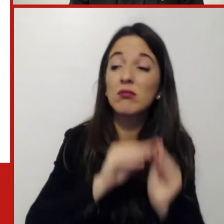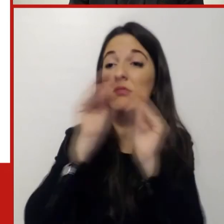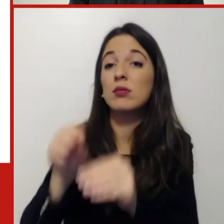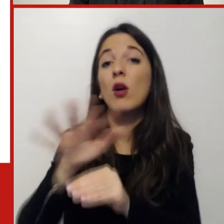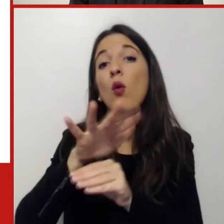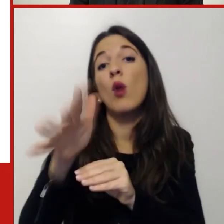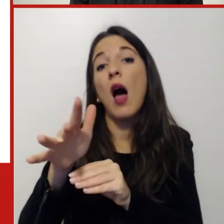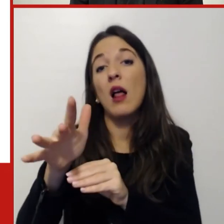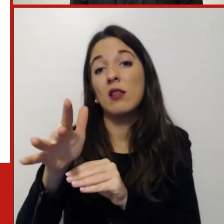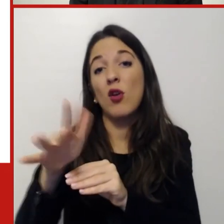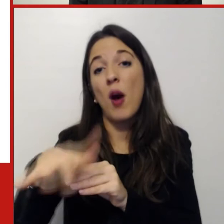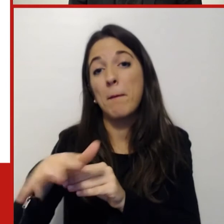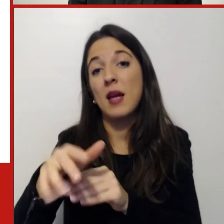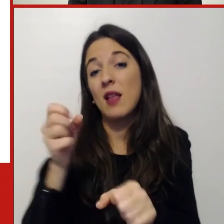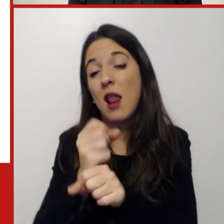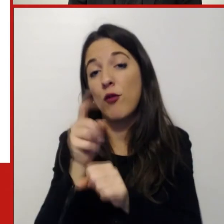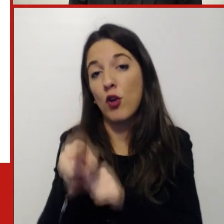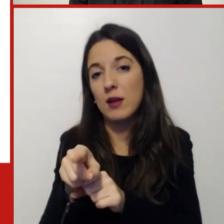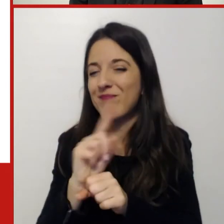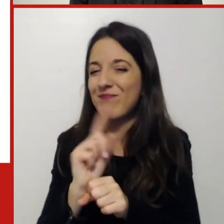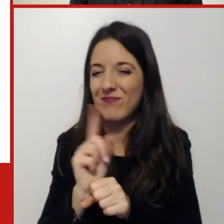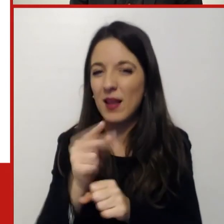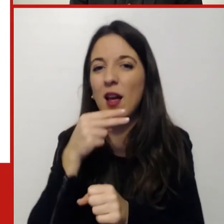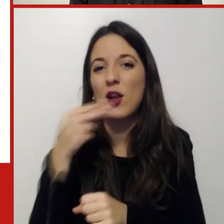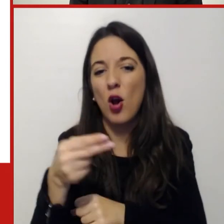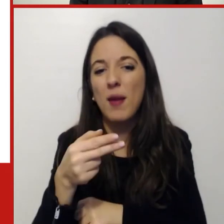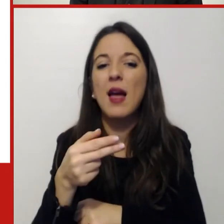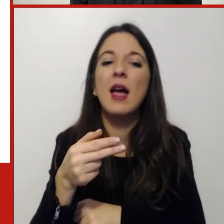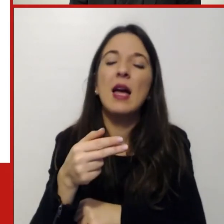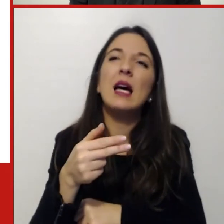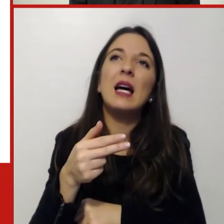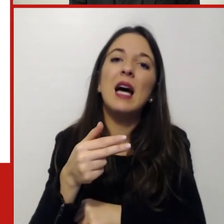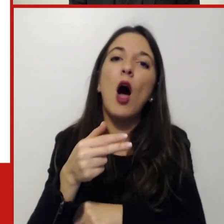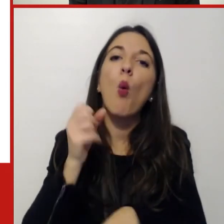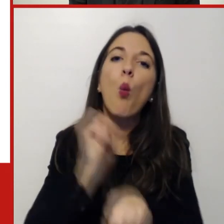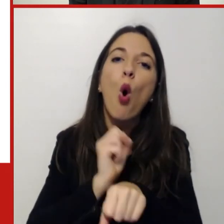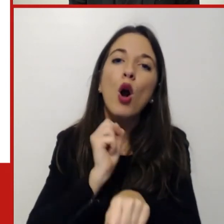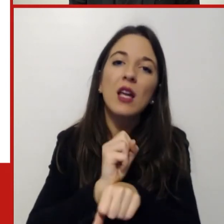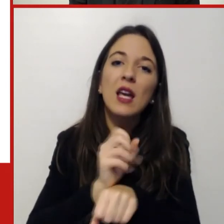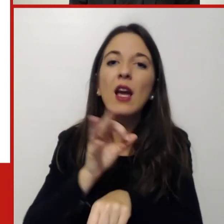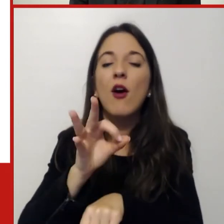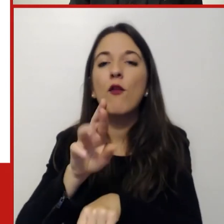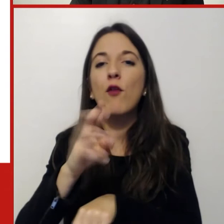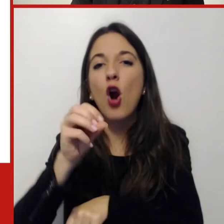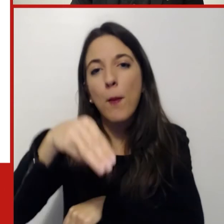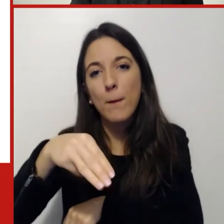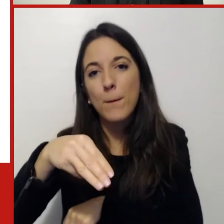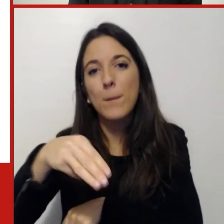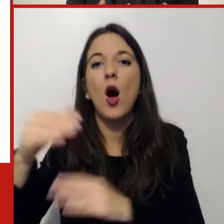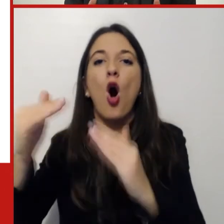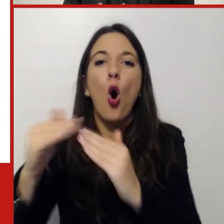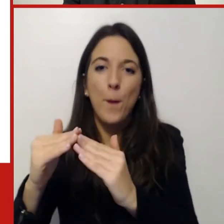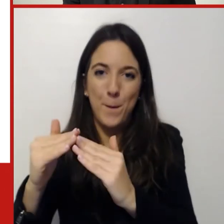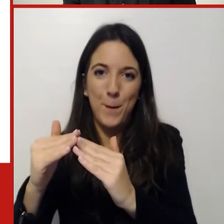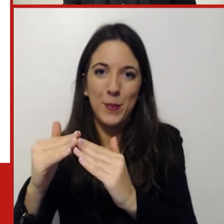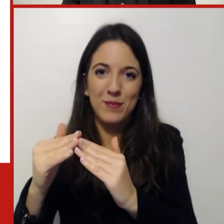home in realtà abbiamo capito che se si lascia l'organizzazione rigida e